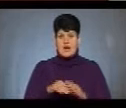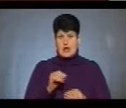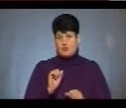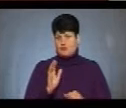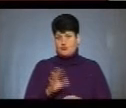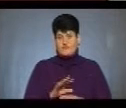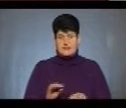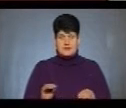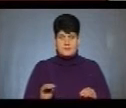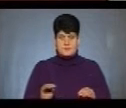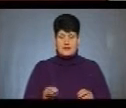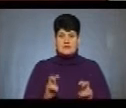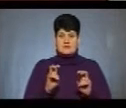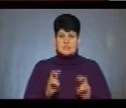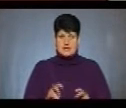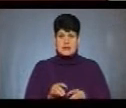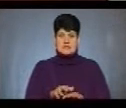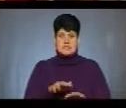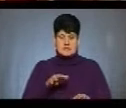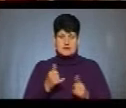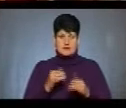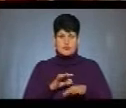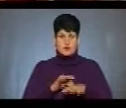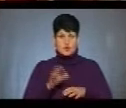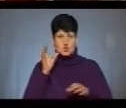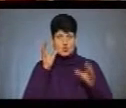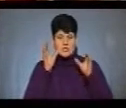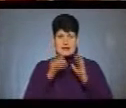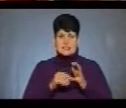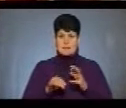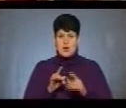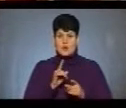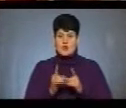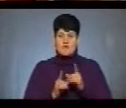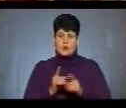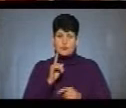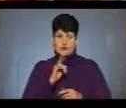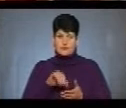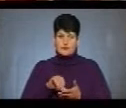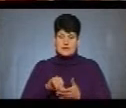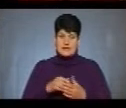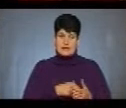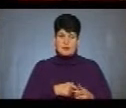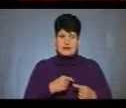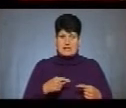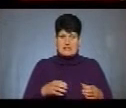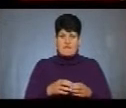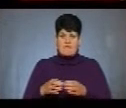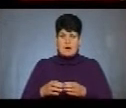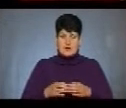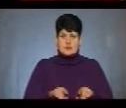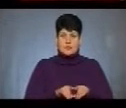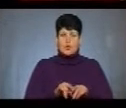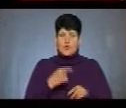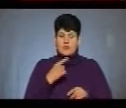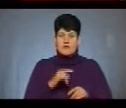У залі засідань парламенту зараз проходять слухання щодо земельної реформи. Поки що виступили депутати від різних фракцій. Також говорив міністр